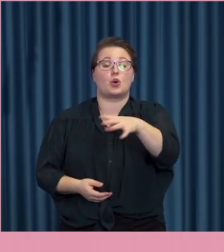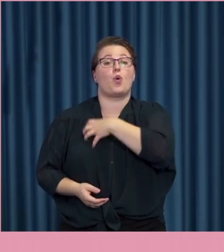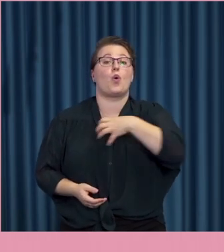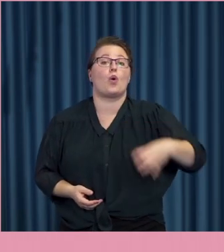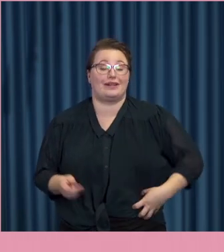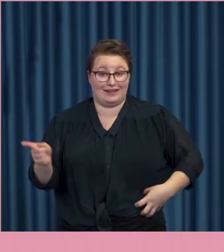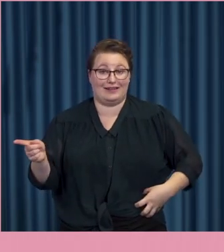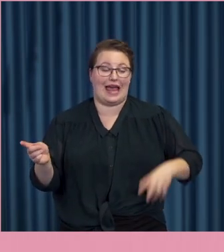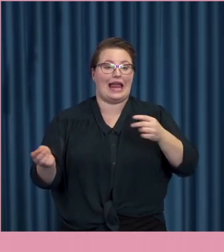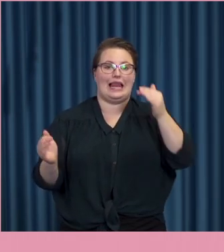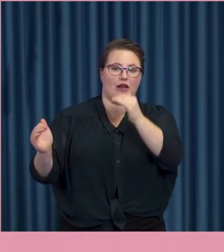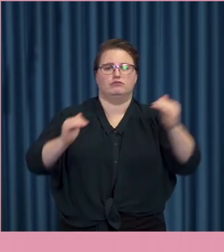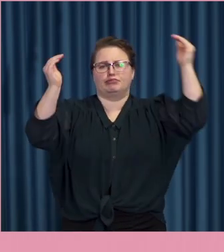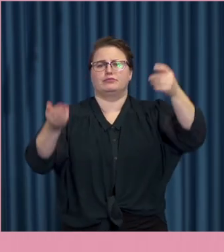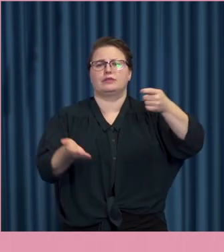Eller de högsta domarna.